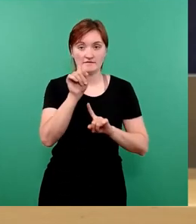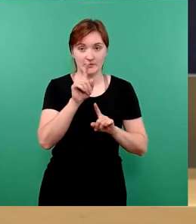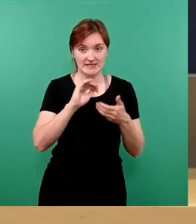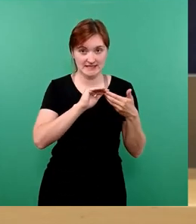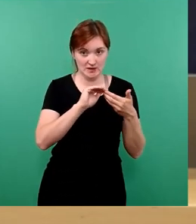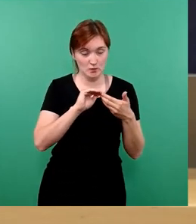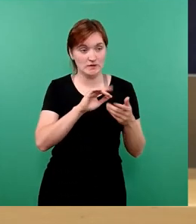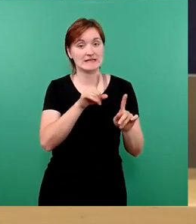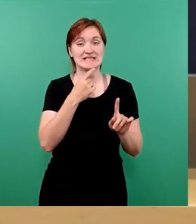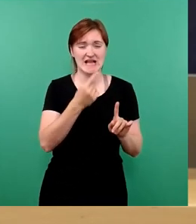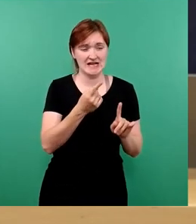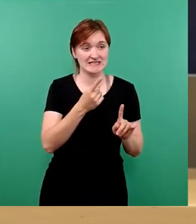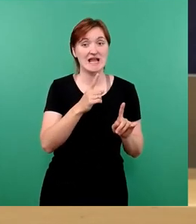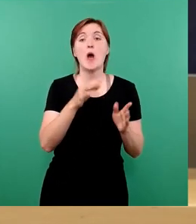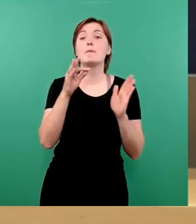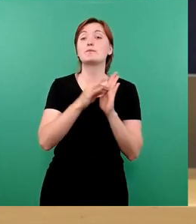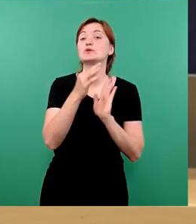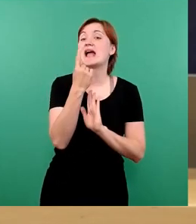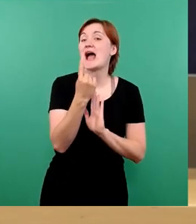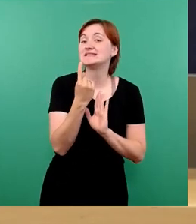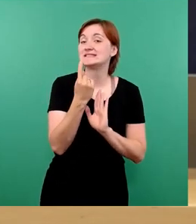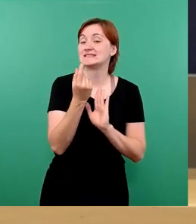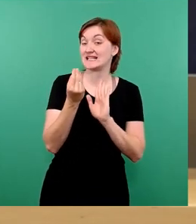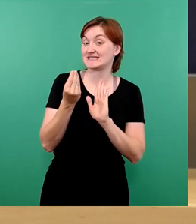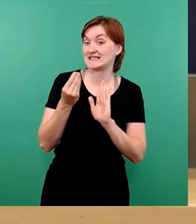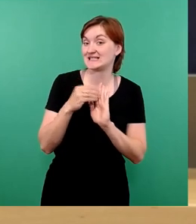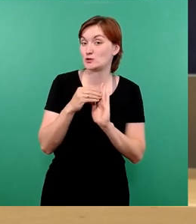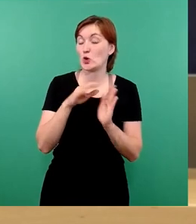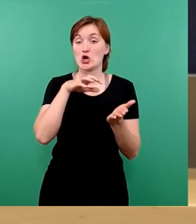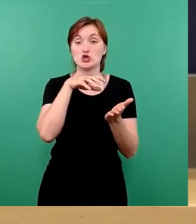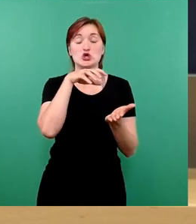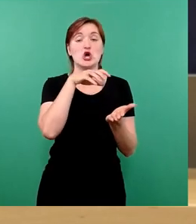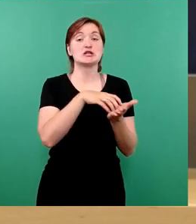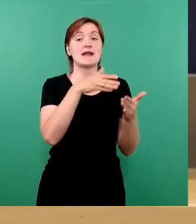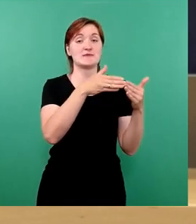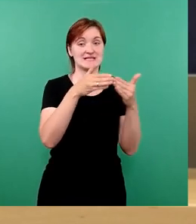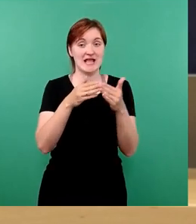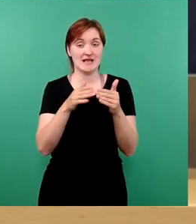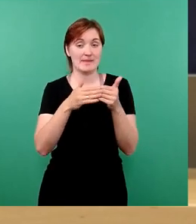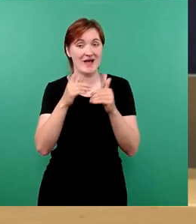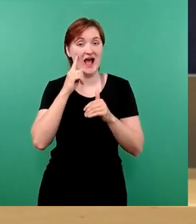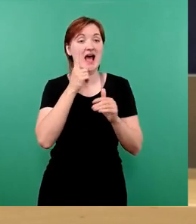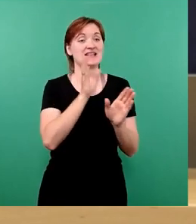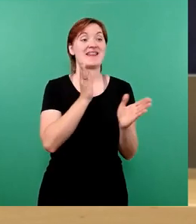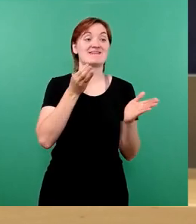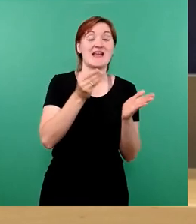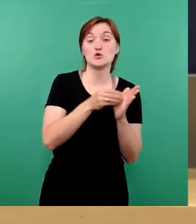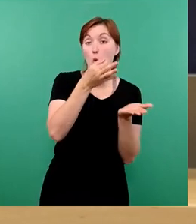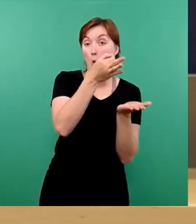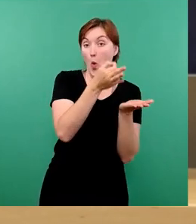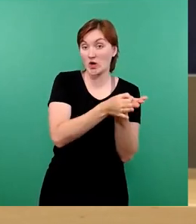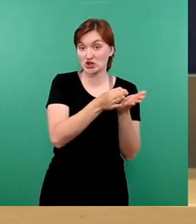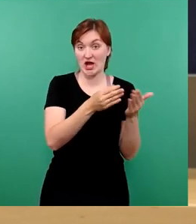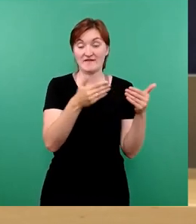wir wollen in dem Punkt 1 zu den Stadtbezirksbeiräten noch die Ortschaftsräte zu 75 Prozent eine